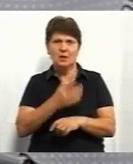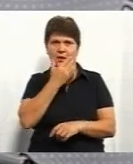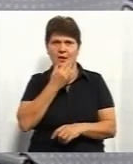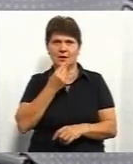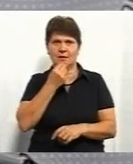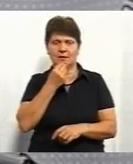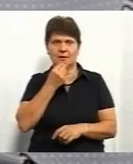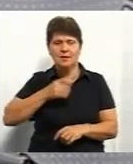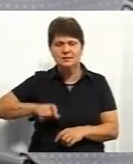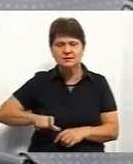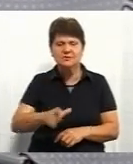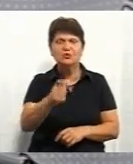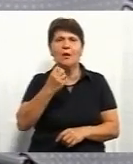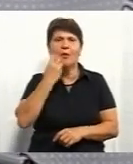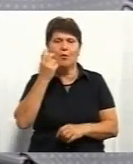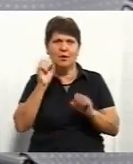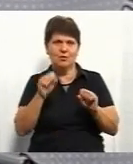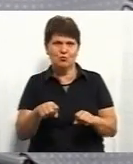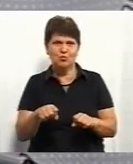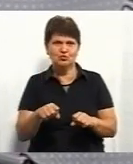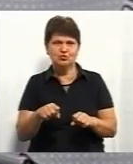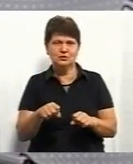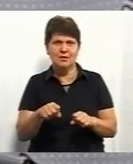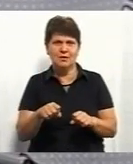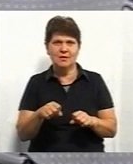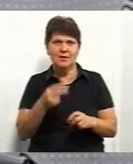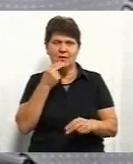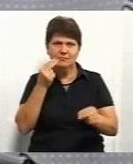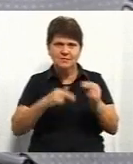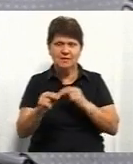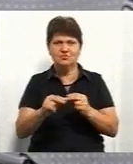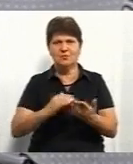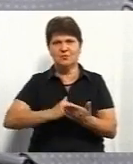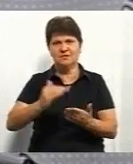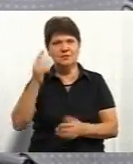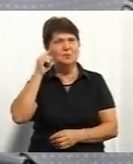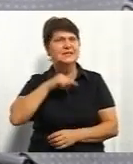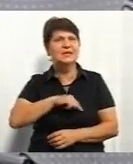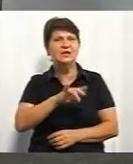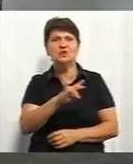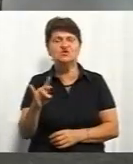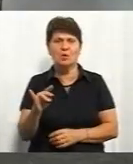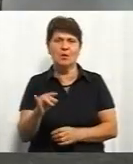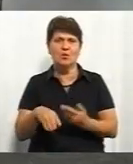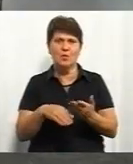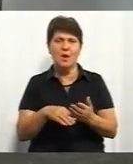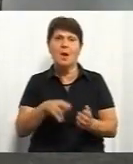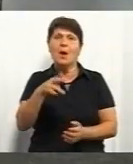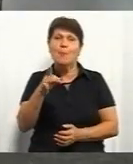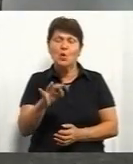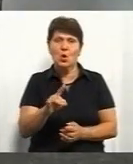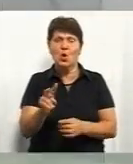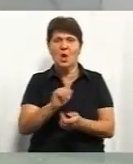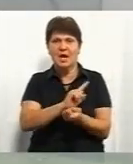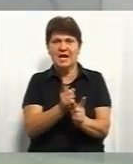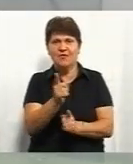стежина, коли можна підвищувати якість надання психіатричної допомоги. Про реформування психіатриї